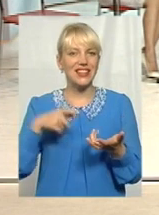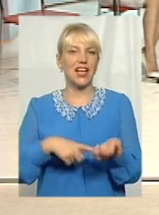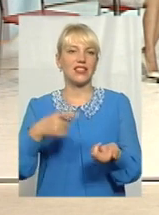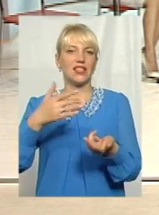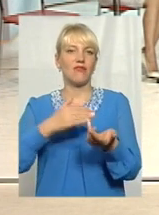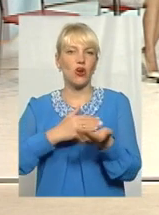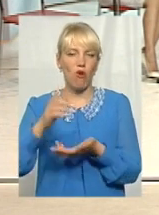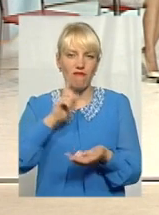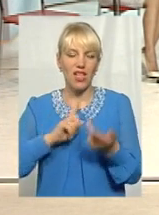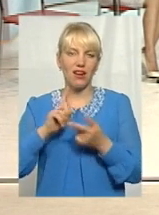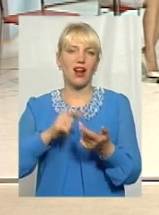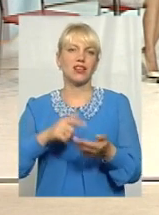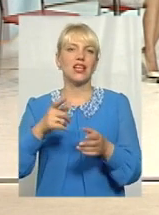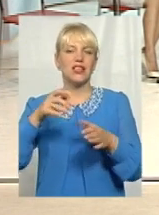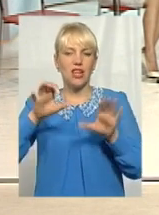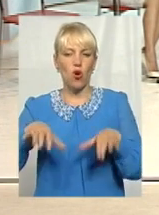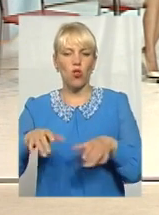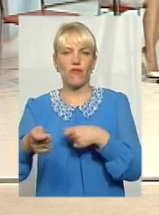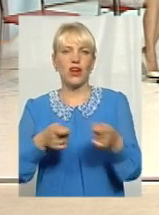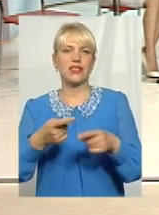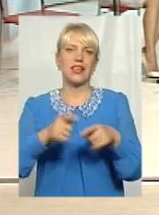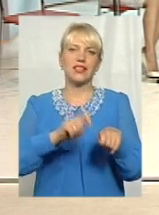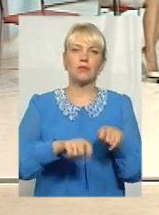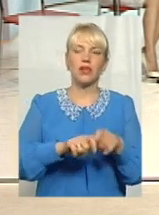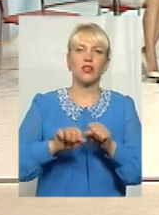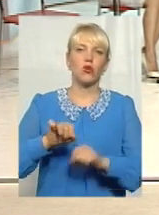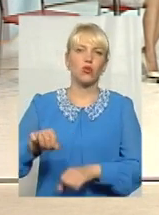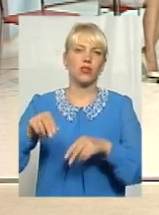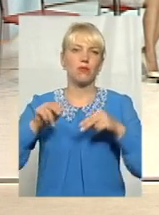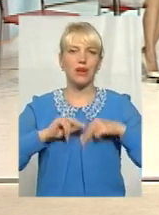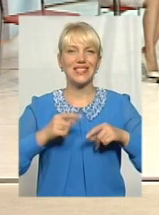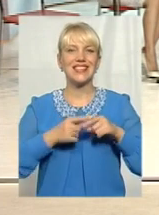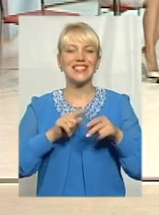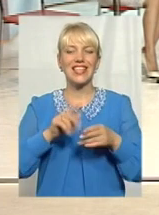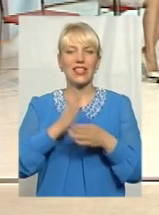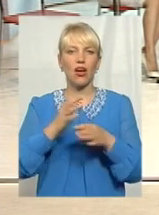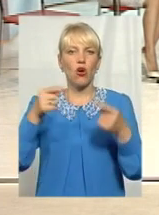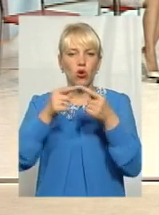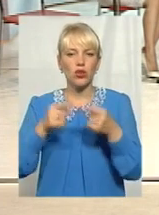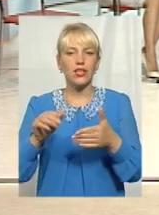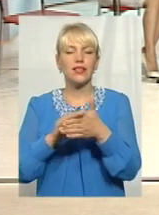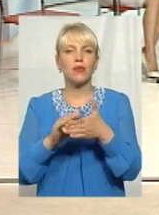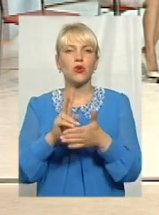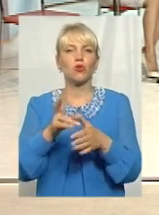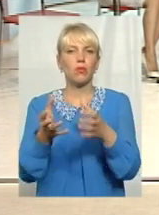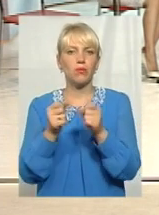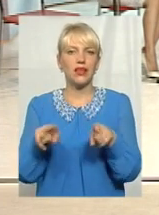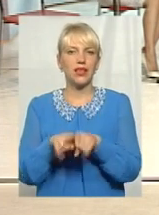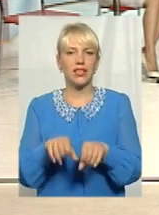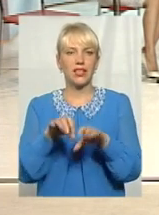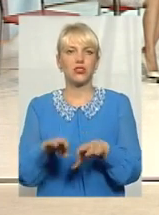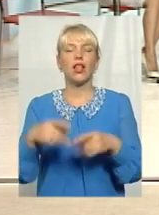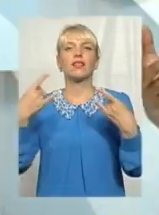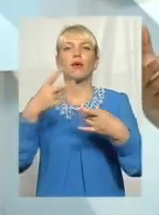Верховна Рада, це голова адміністрації, це інспекція з охорони праці. конкретні прізвища, які приймають ті чи інші постанови і укази. Телебачення